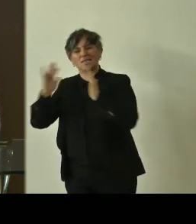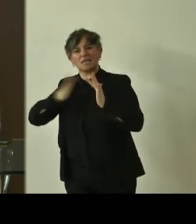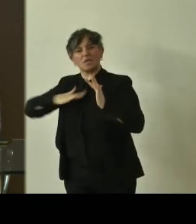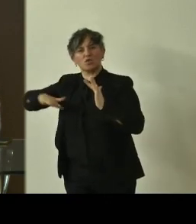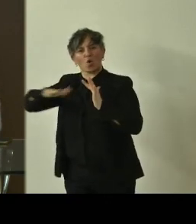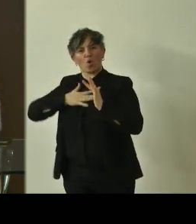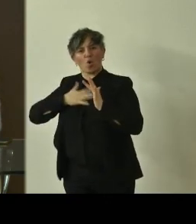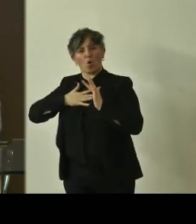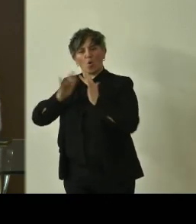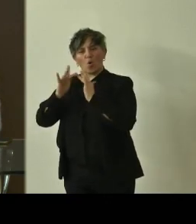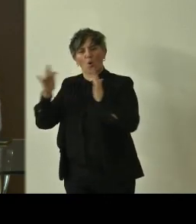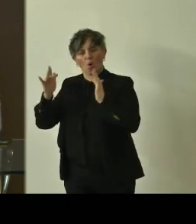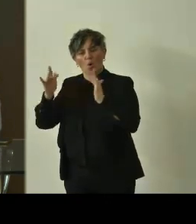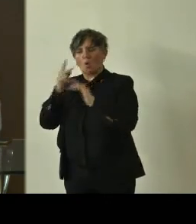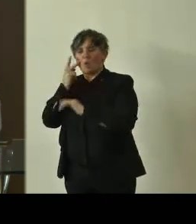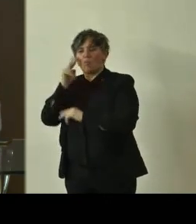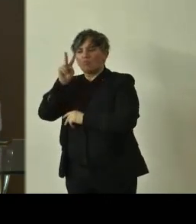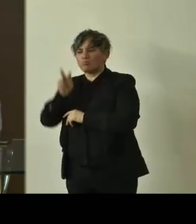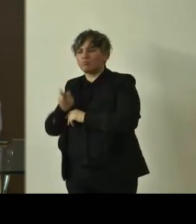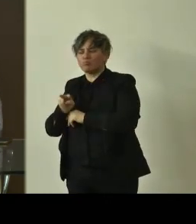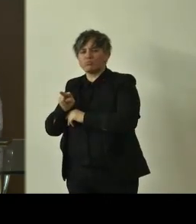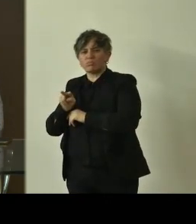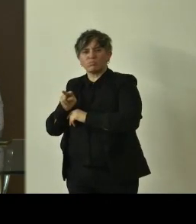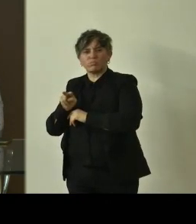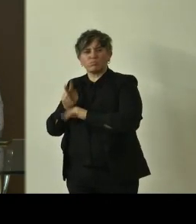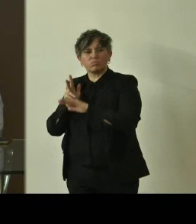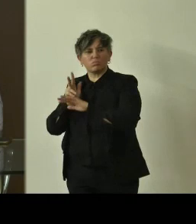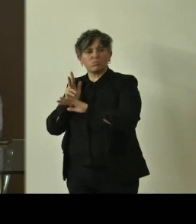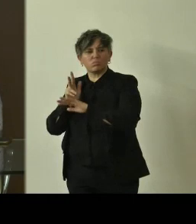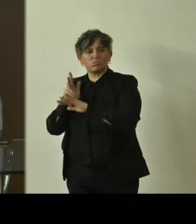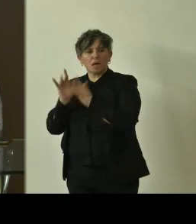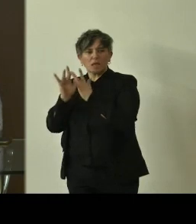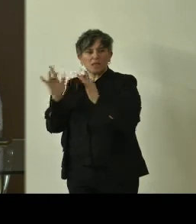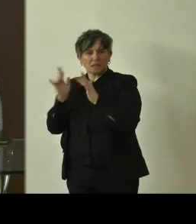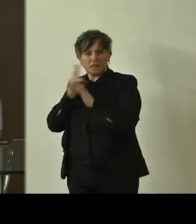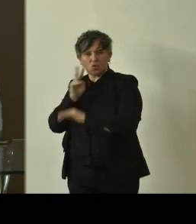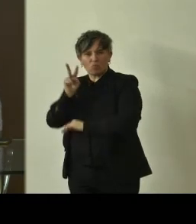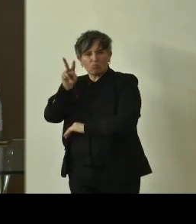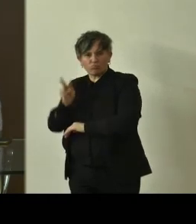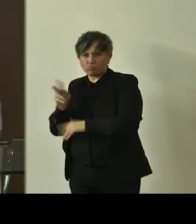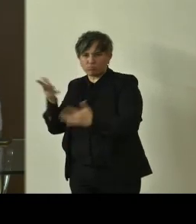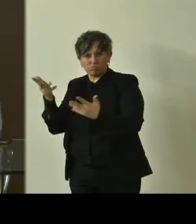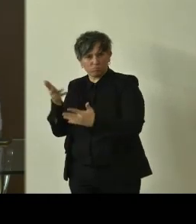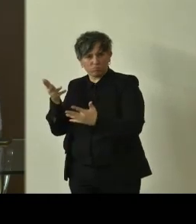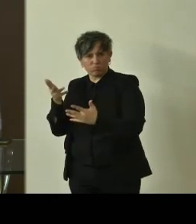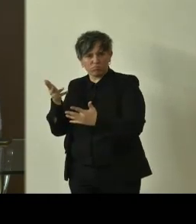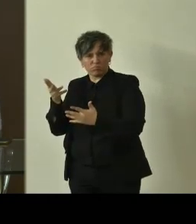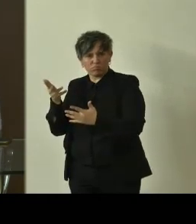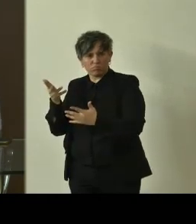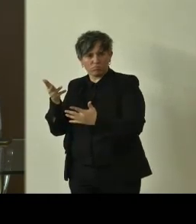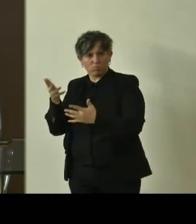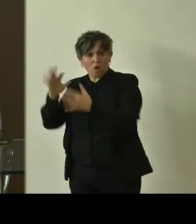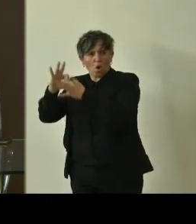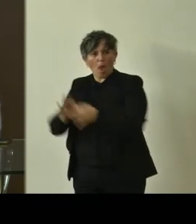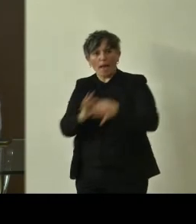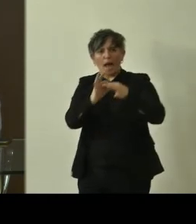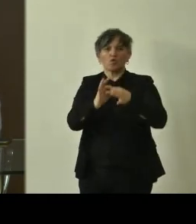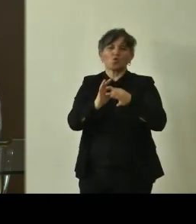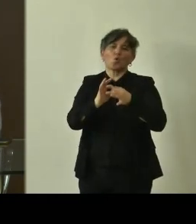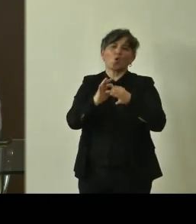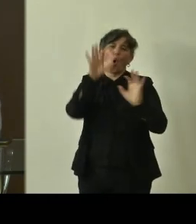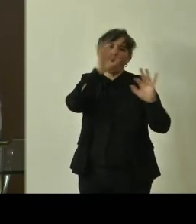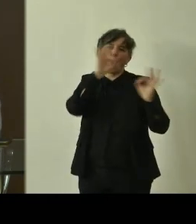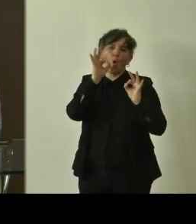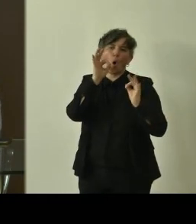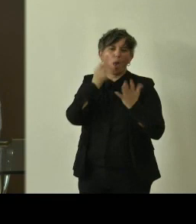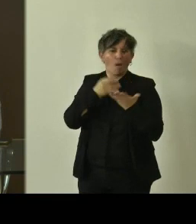accedere attraverso il quale potete accedere al Google Maps, all'applicazione e